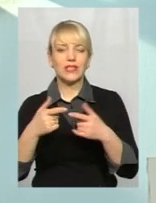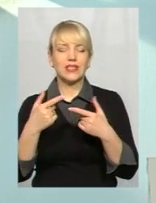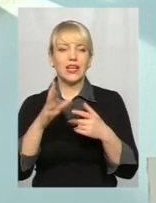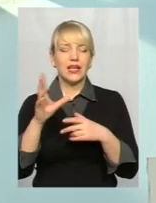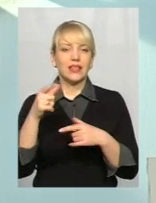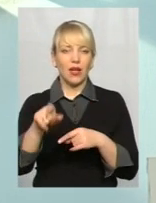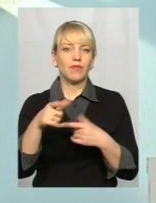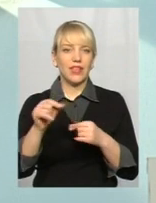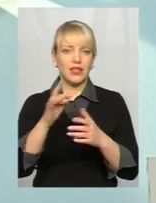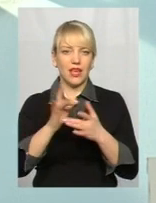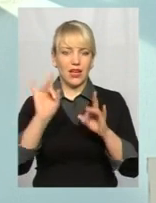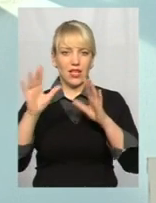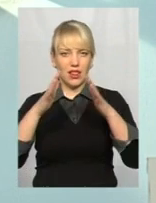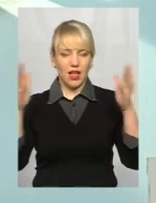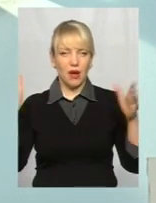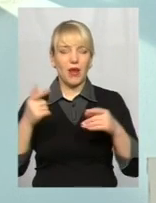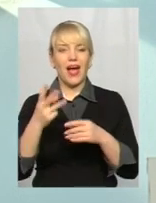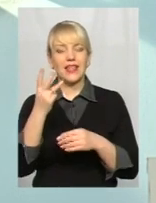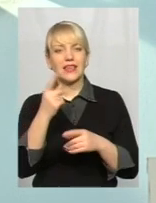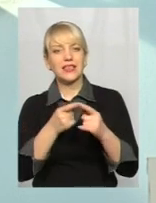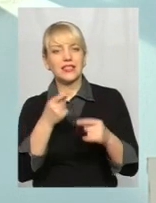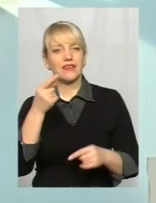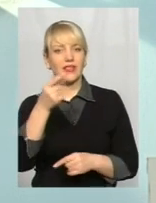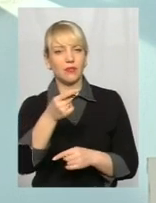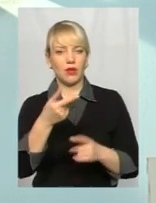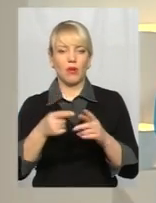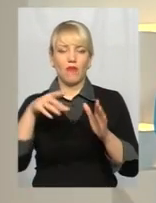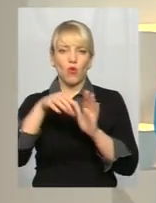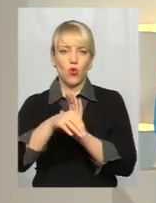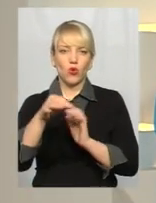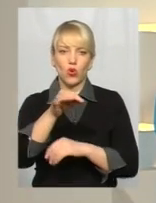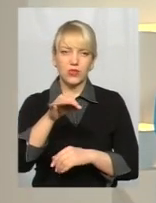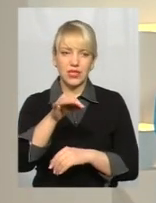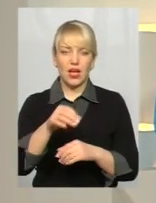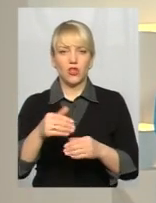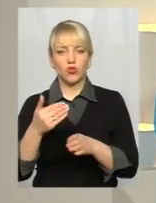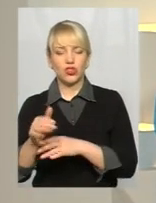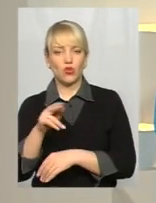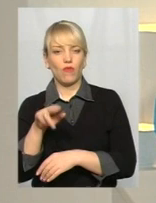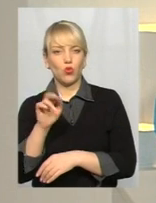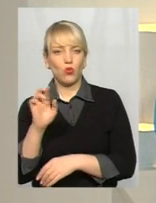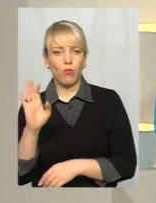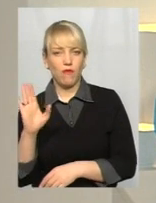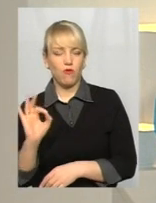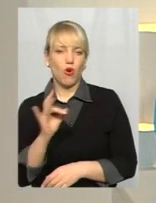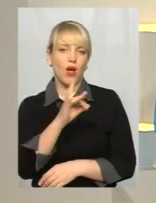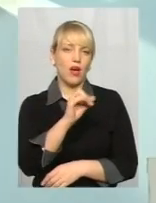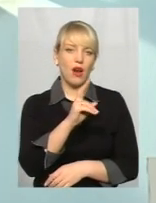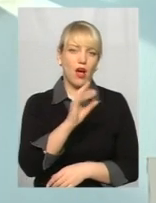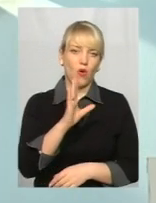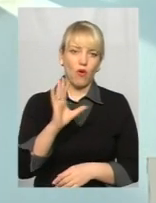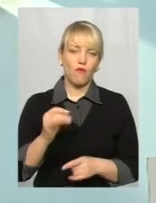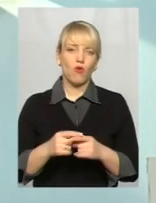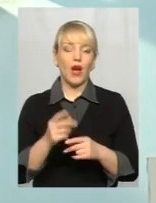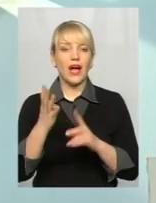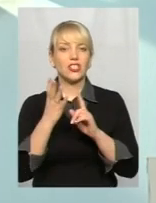розташовані. Третя зона, це вже більш віддалені мікрорайони, там і Озерно входить, і частково Дубово, частково Дораково доходить мікрорайон.